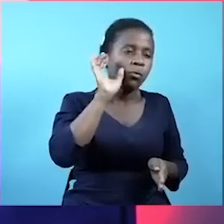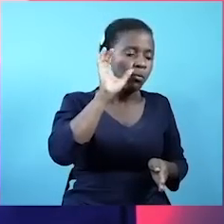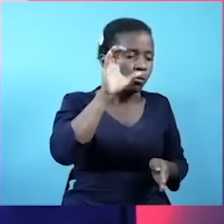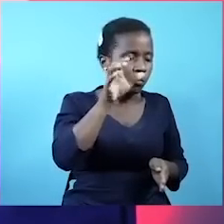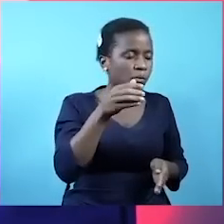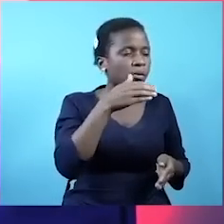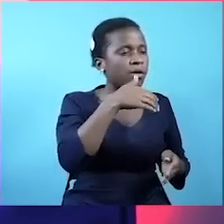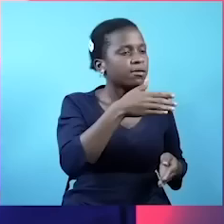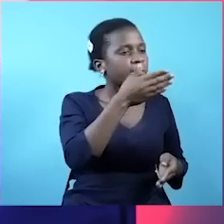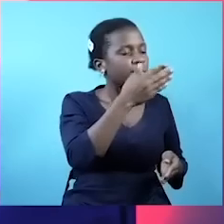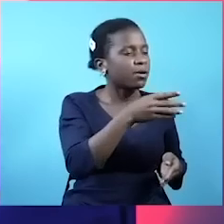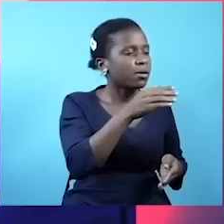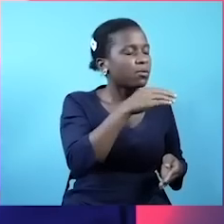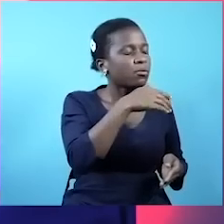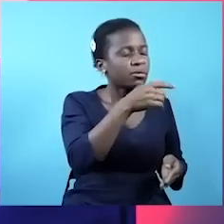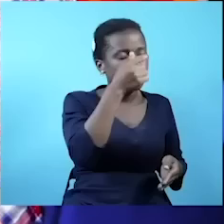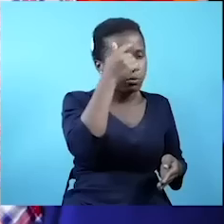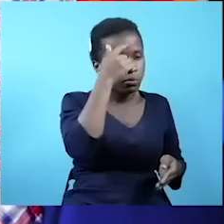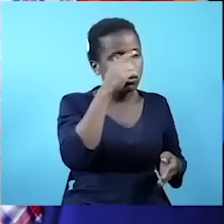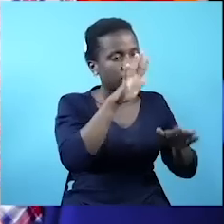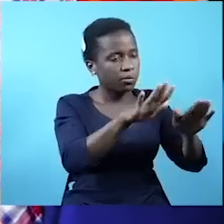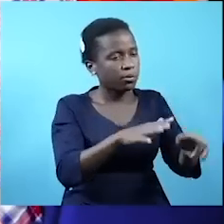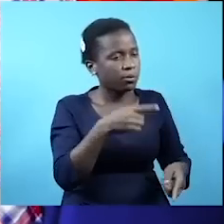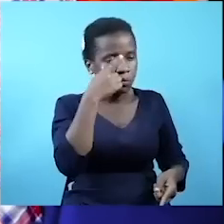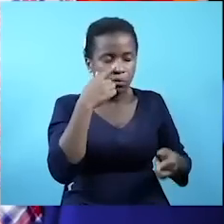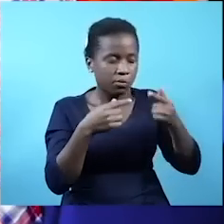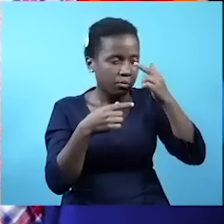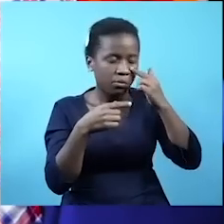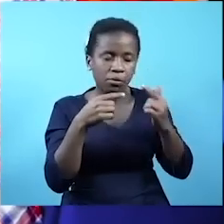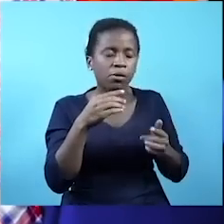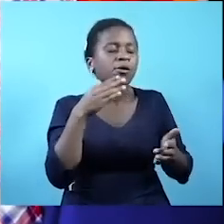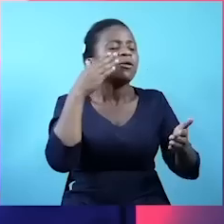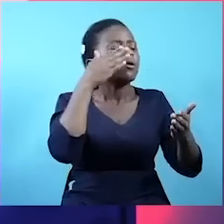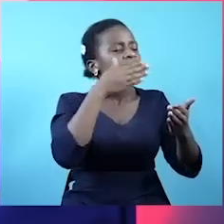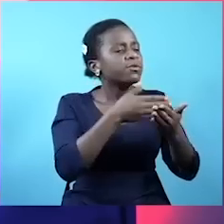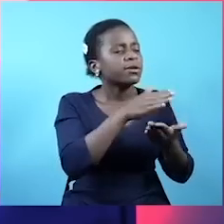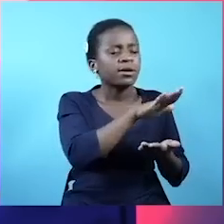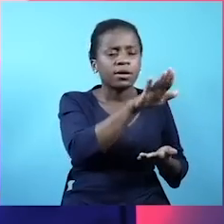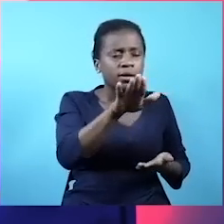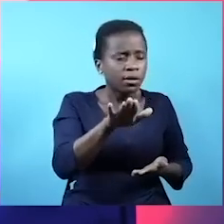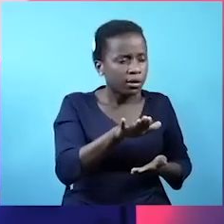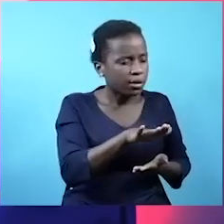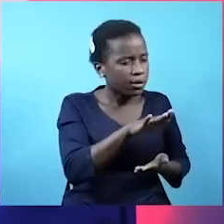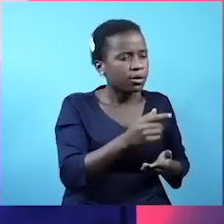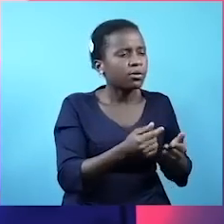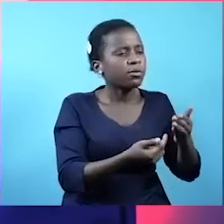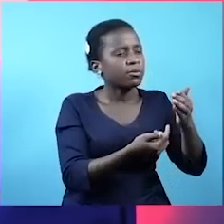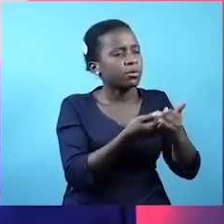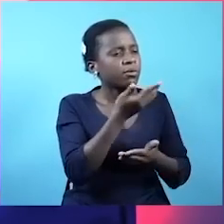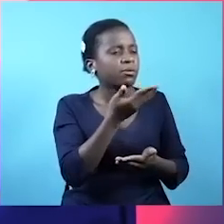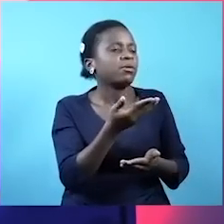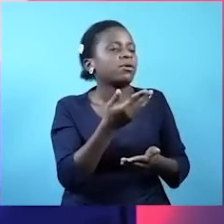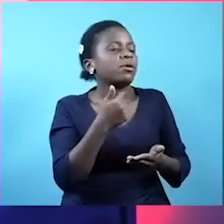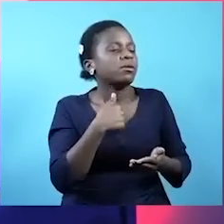liya uku. Konfronti mkuwa mkuwa pale kwenye tukio. Mimi ninge kuwa mbunge. Ninge kuwa pale.